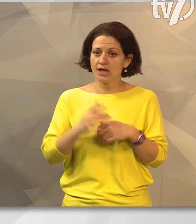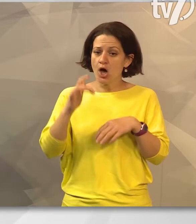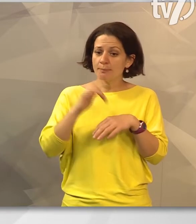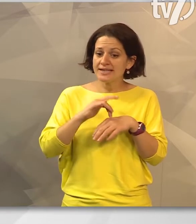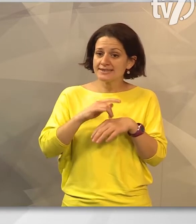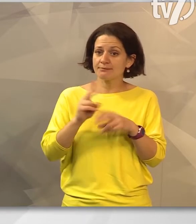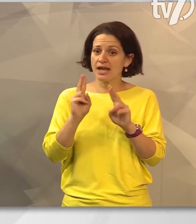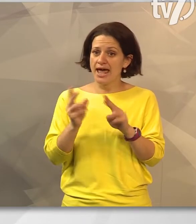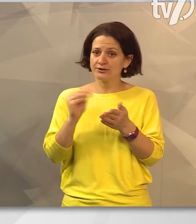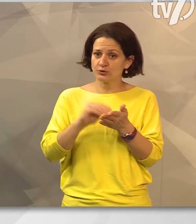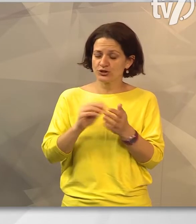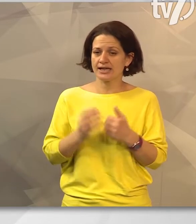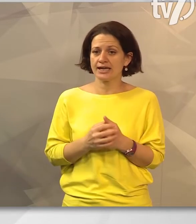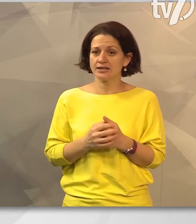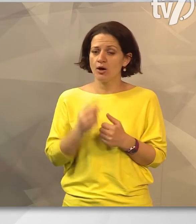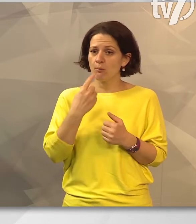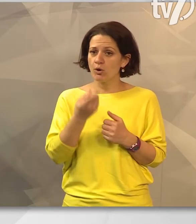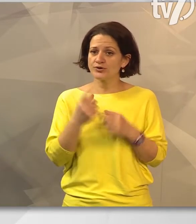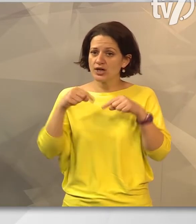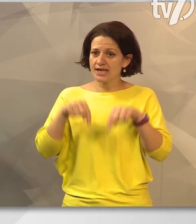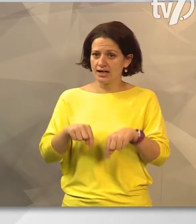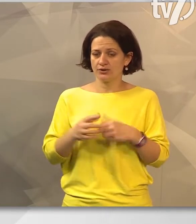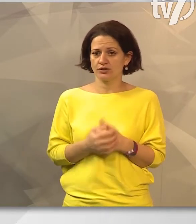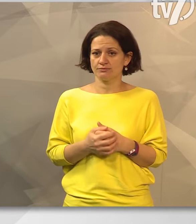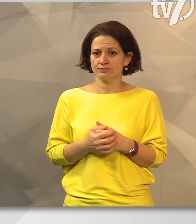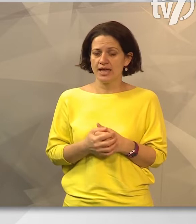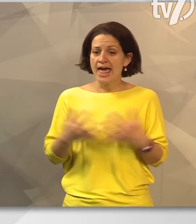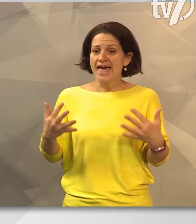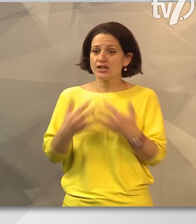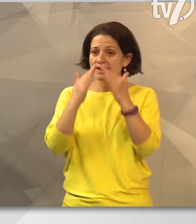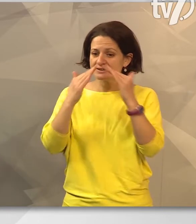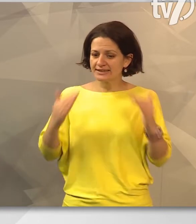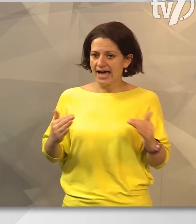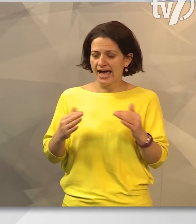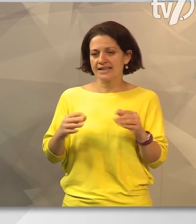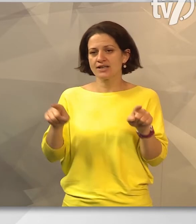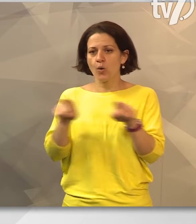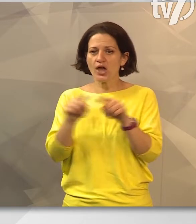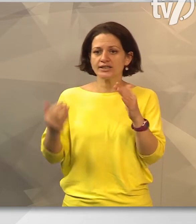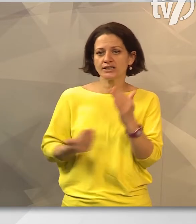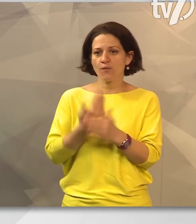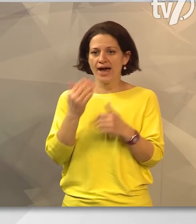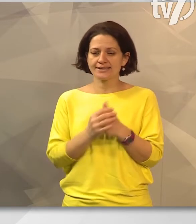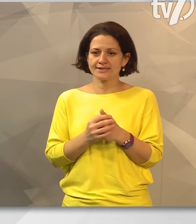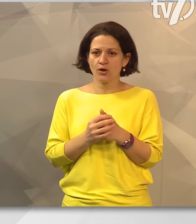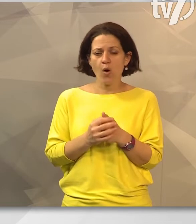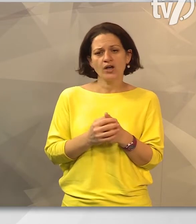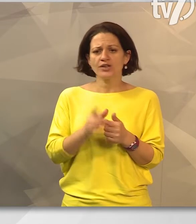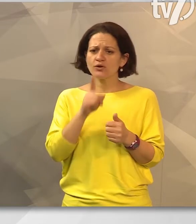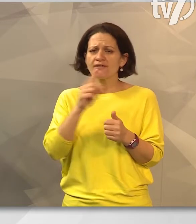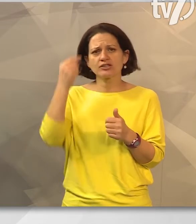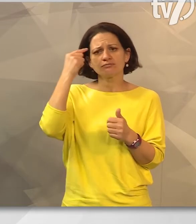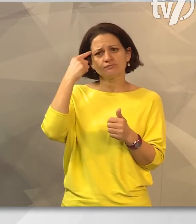méhészkedésben rejlő lehetőségeket, tette hozzá az elnök. Ez a vendégház egy olyan innováció, amely csak nagyon